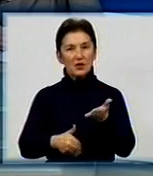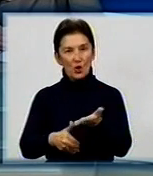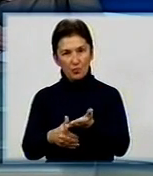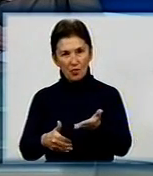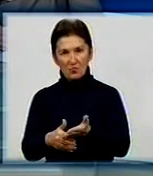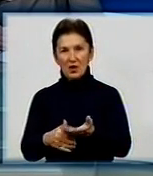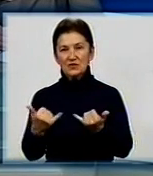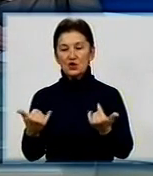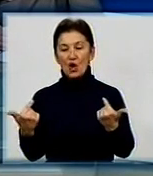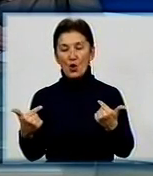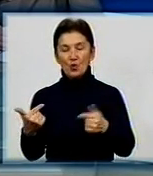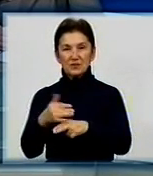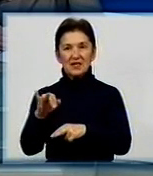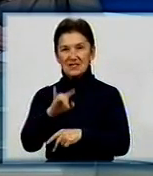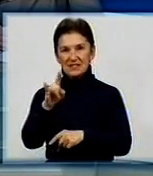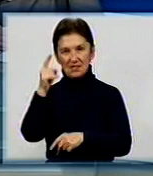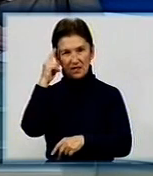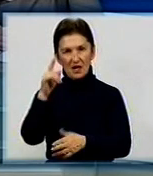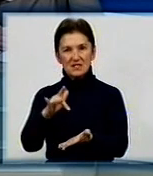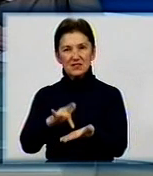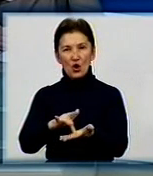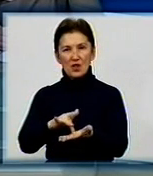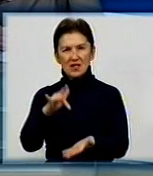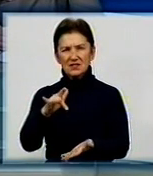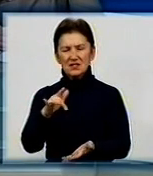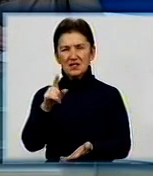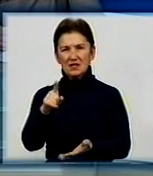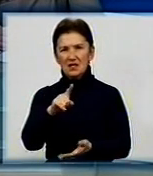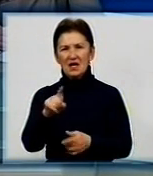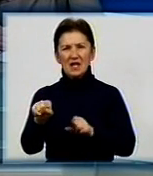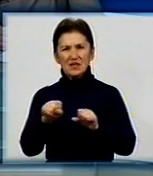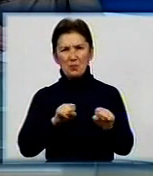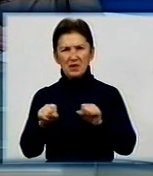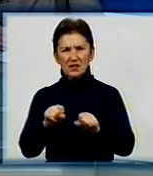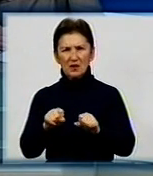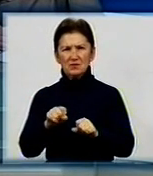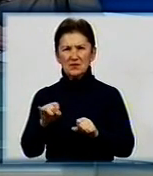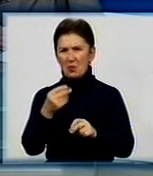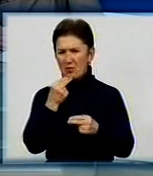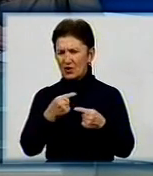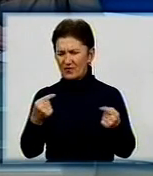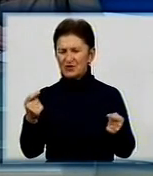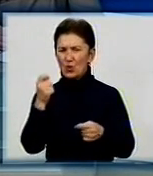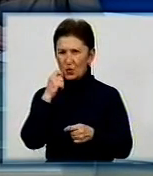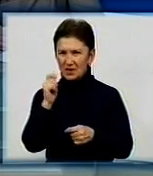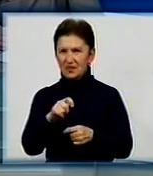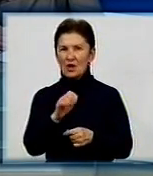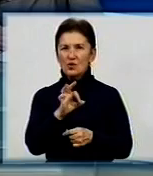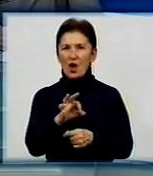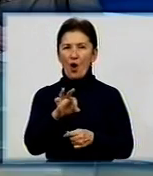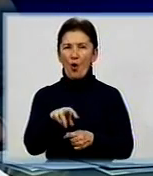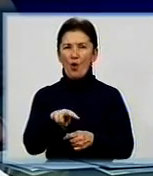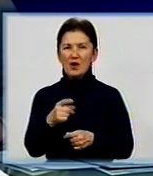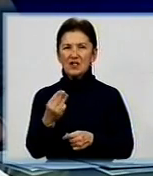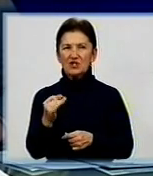Моя гость сьогодні зі столиці, вступник директора Департаменту тваринництва Мінагрополітики та Продовольства України Олена Альшанова.